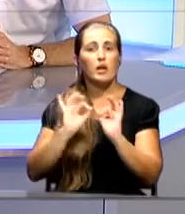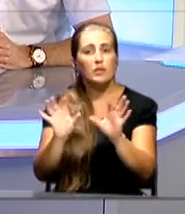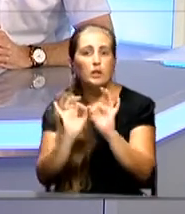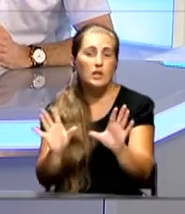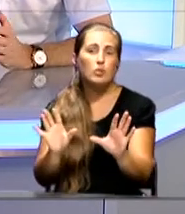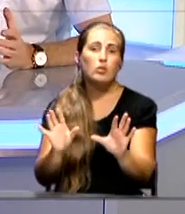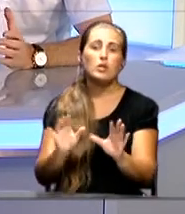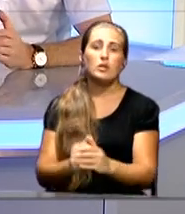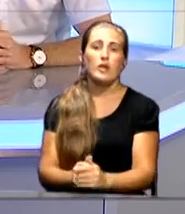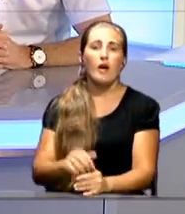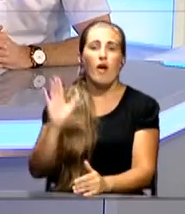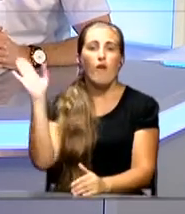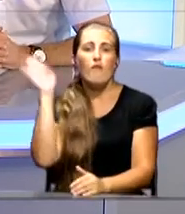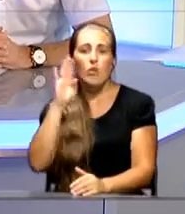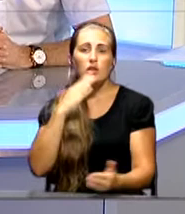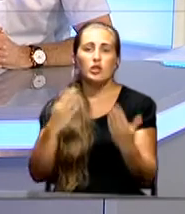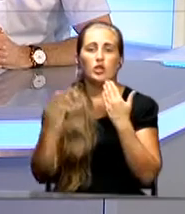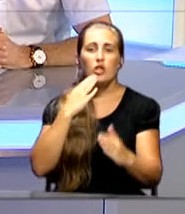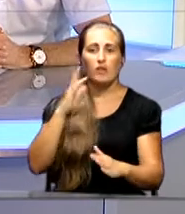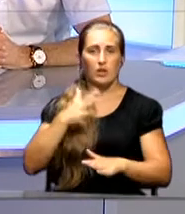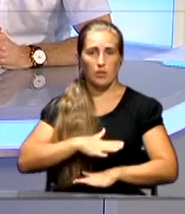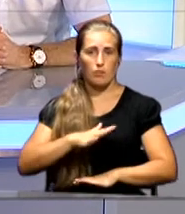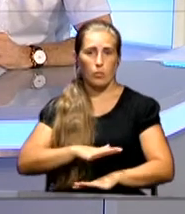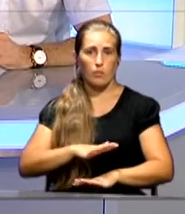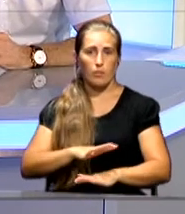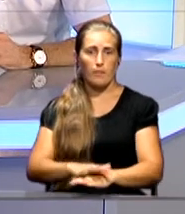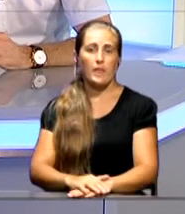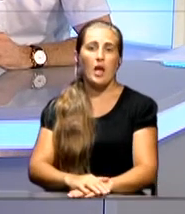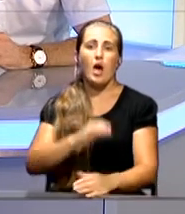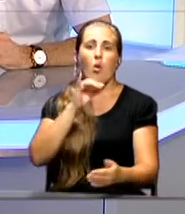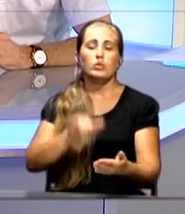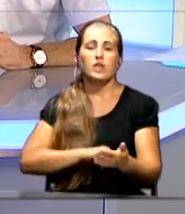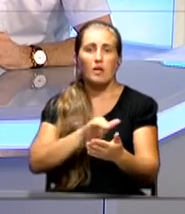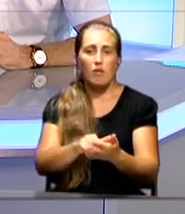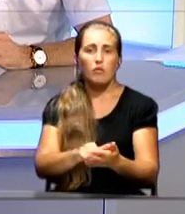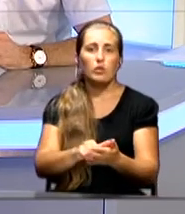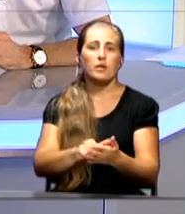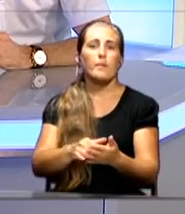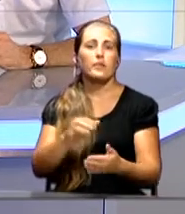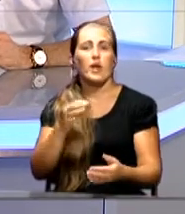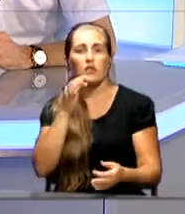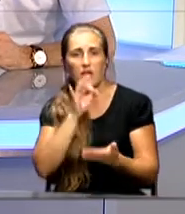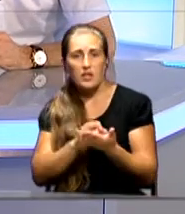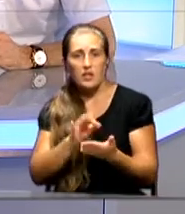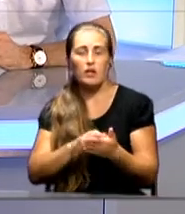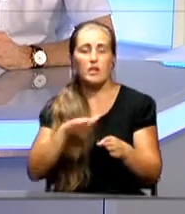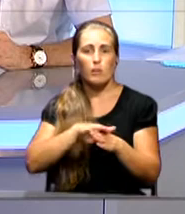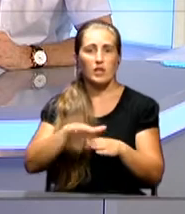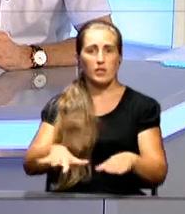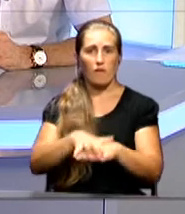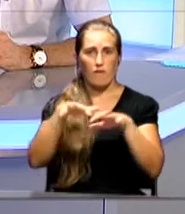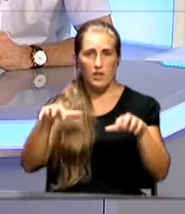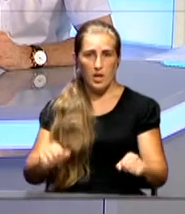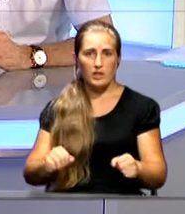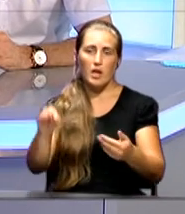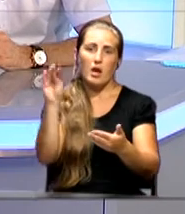и регулирует водные отношения в Крыму. То есть, устанавливает ответственность субъектов исполнительной власти, то есть,